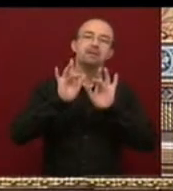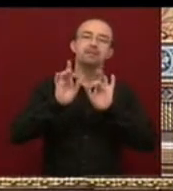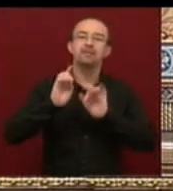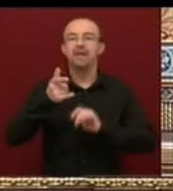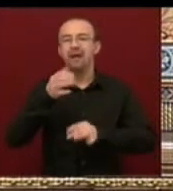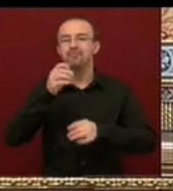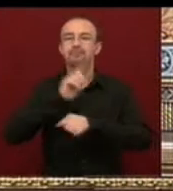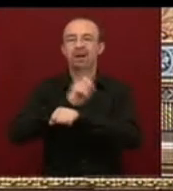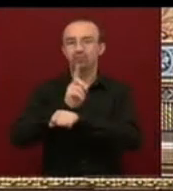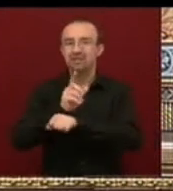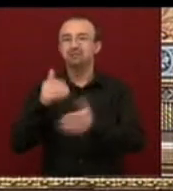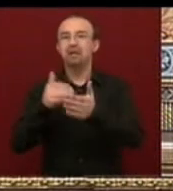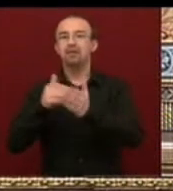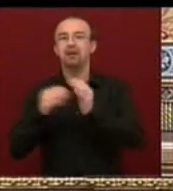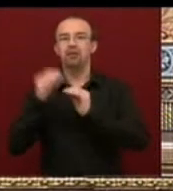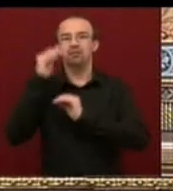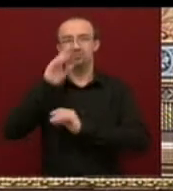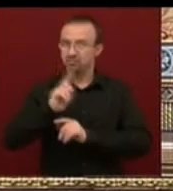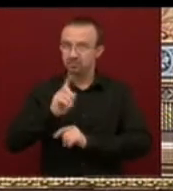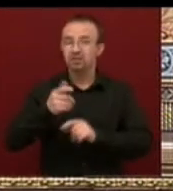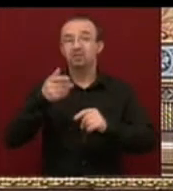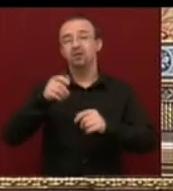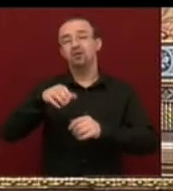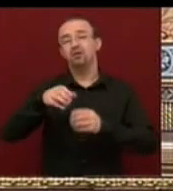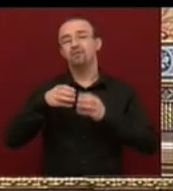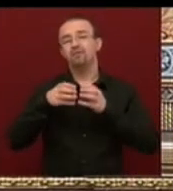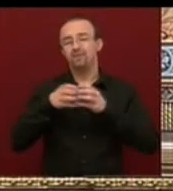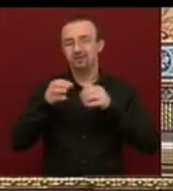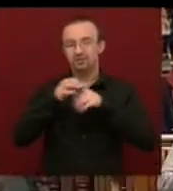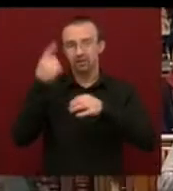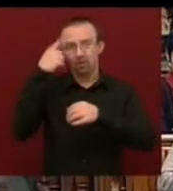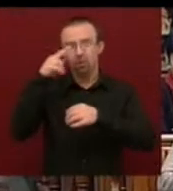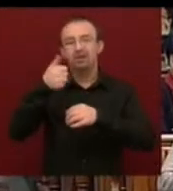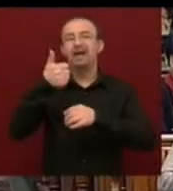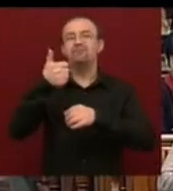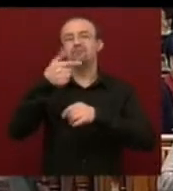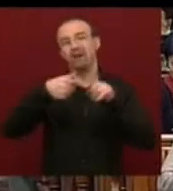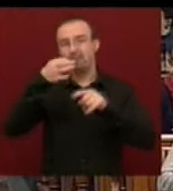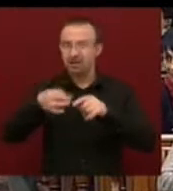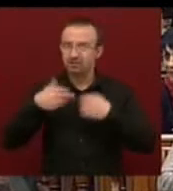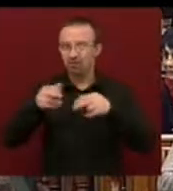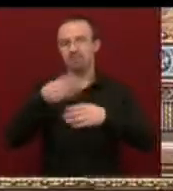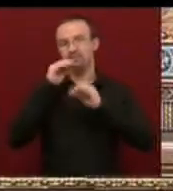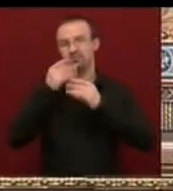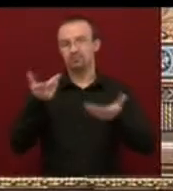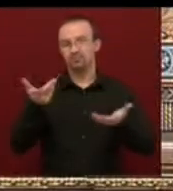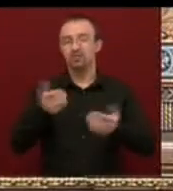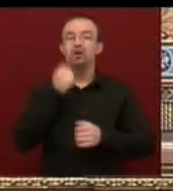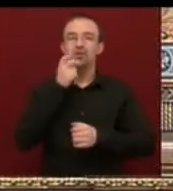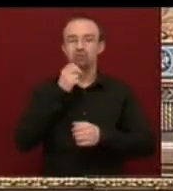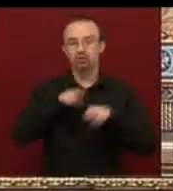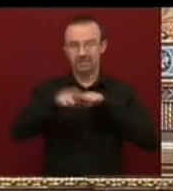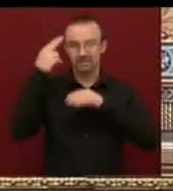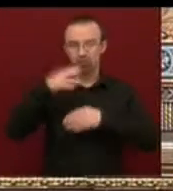még, hogy befejezzék a mondandójukat. Frakciózat úr, egy fél perc el tovább beszélt, mint szabad lett volna. Matócs miniszter úr, jól szól ismét.